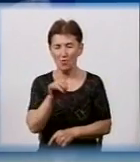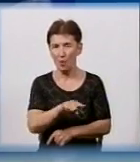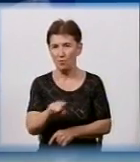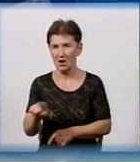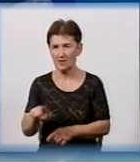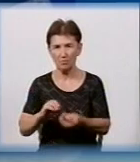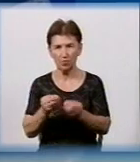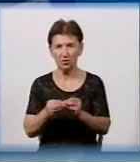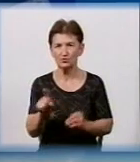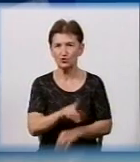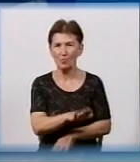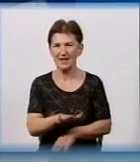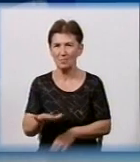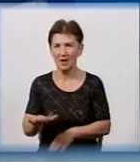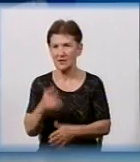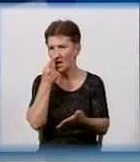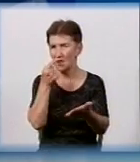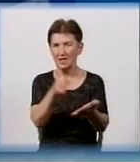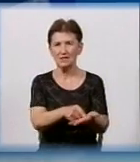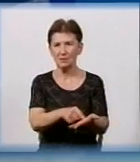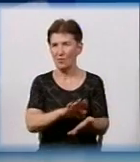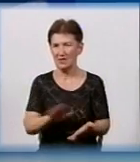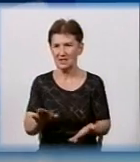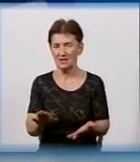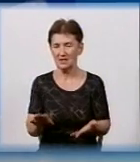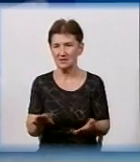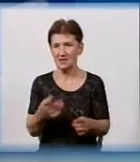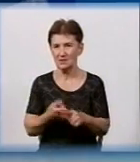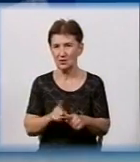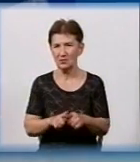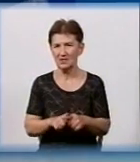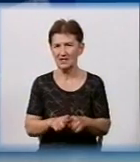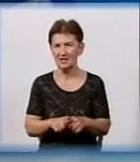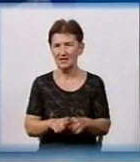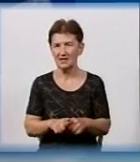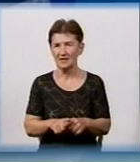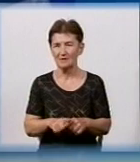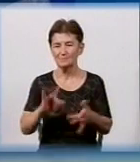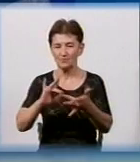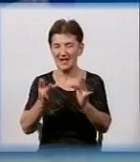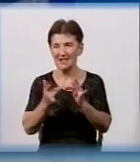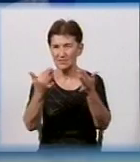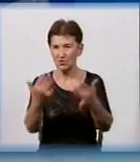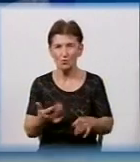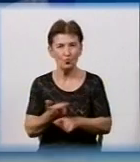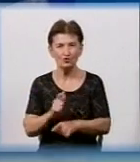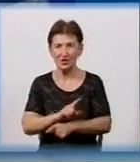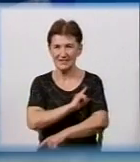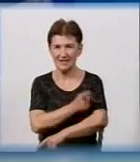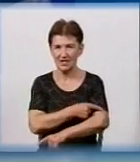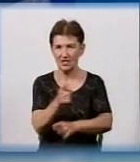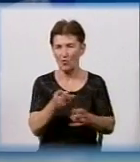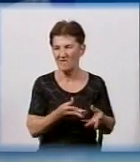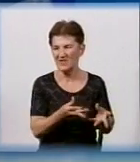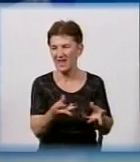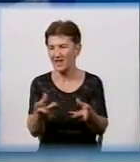щоб хлопці не потраплялися на цю удочку. Це соціум, він влияє на молодіжі. Молодіжі,